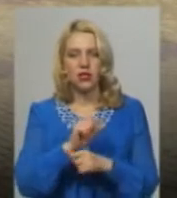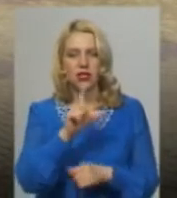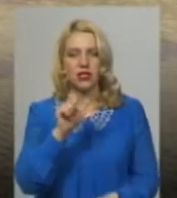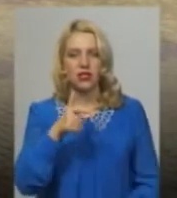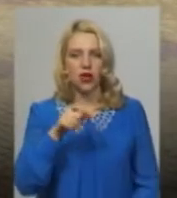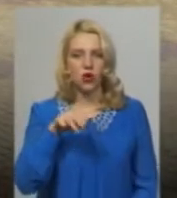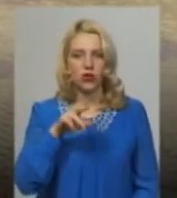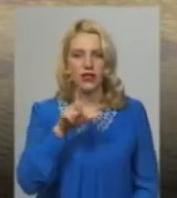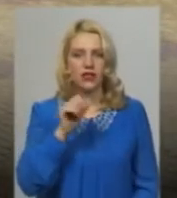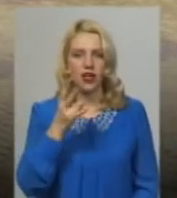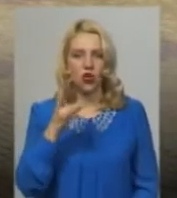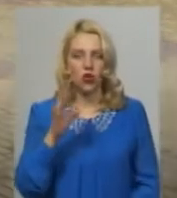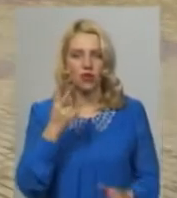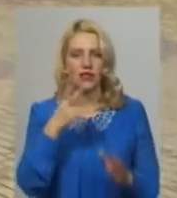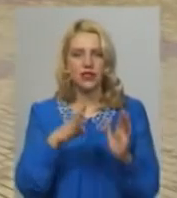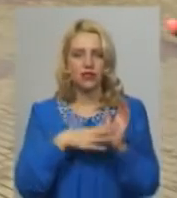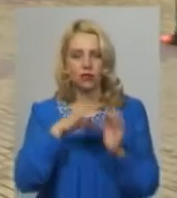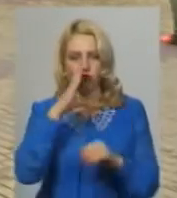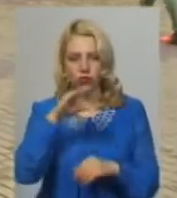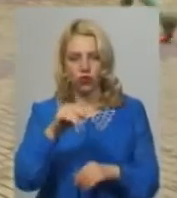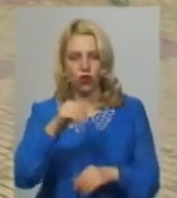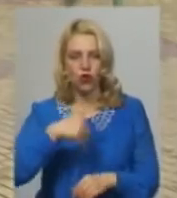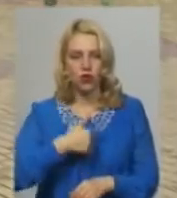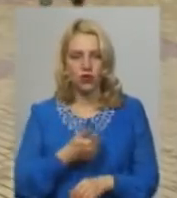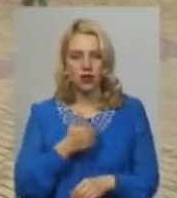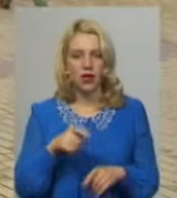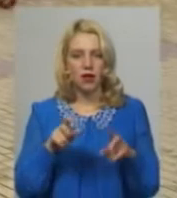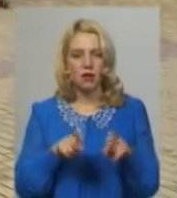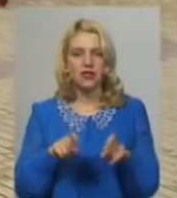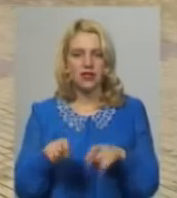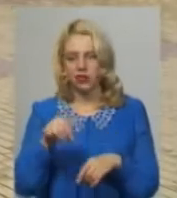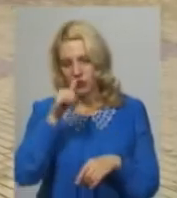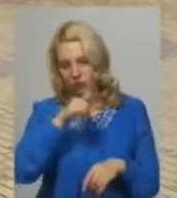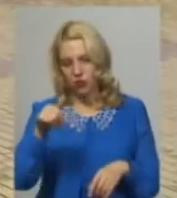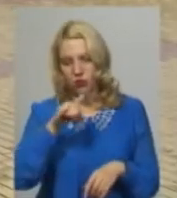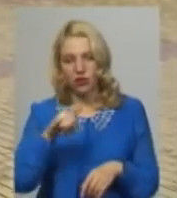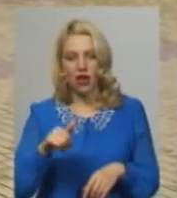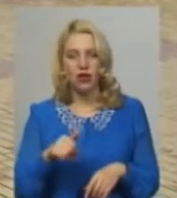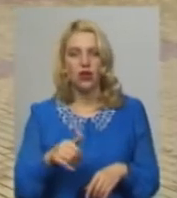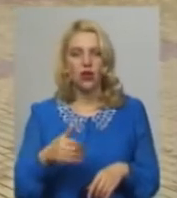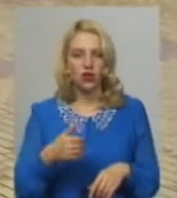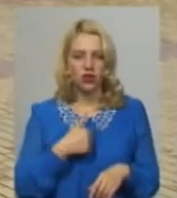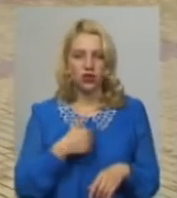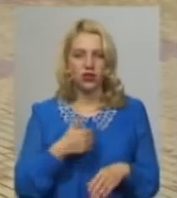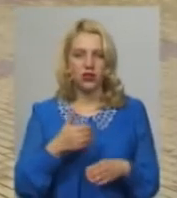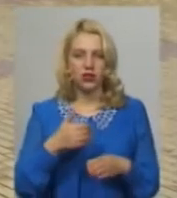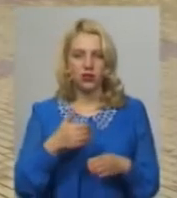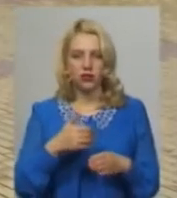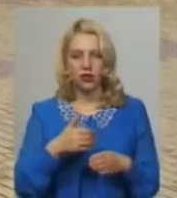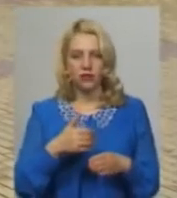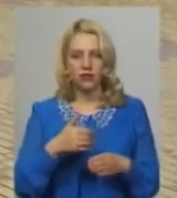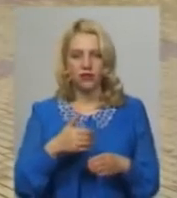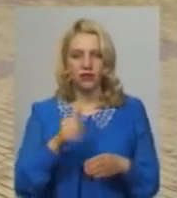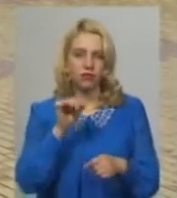зерно, 29 маршрут, хотіли пасажири, не пропускали проїхати, хотіли перекрити рух